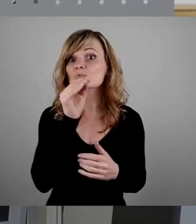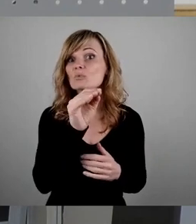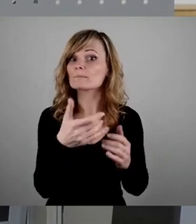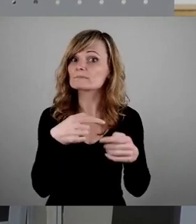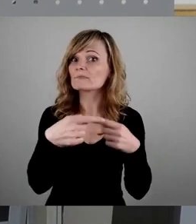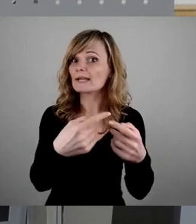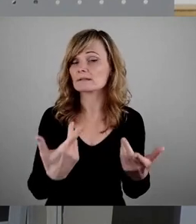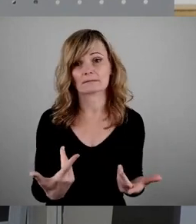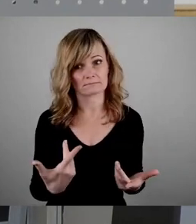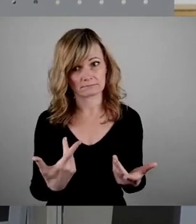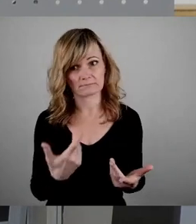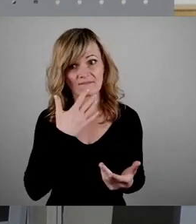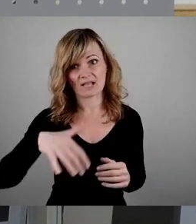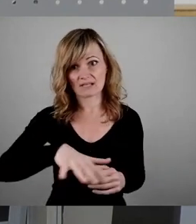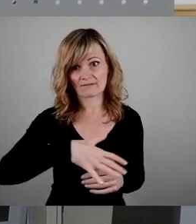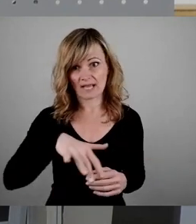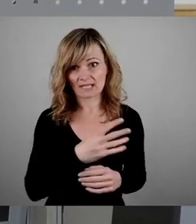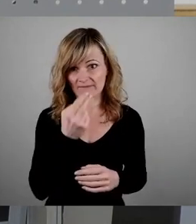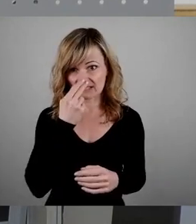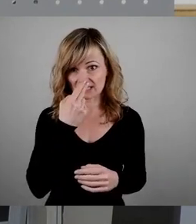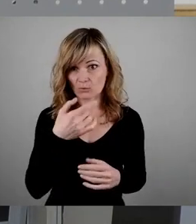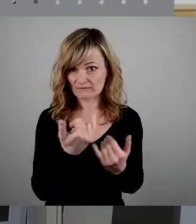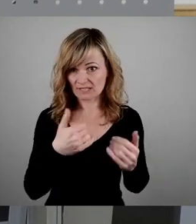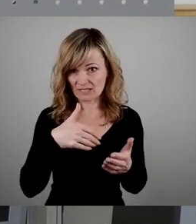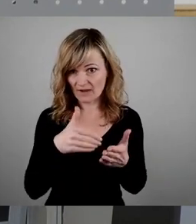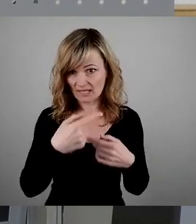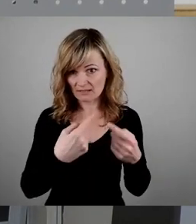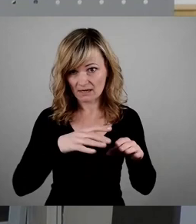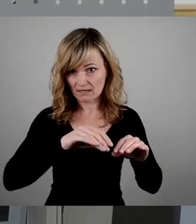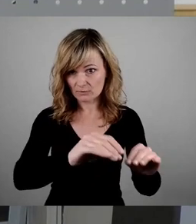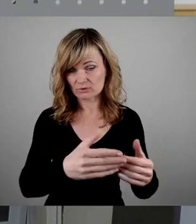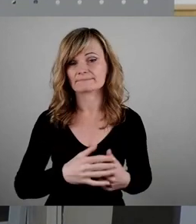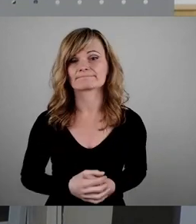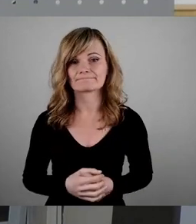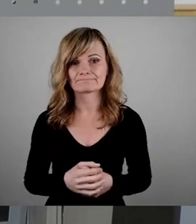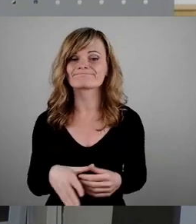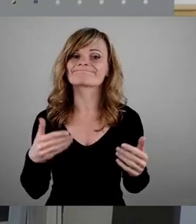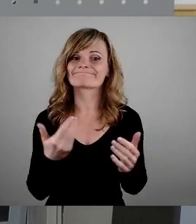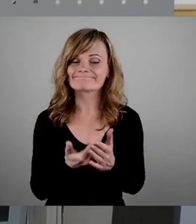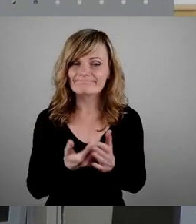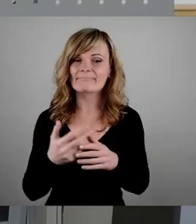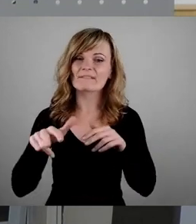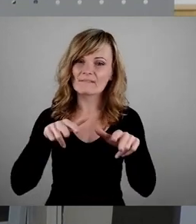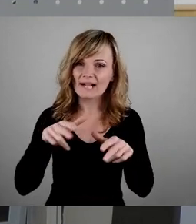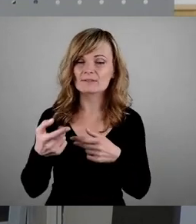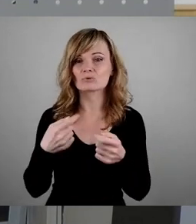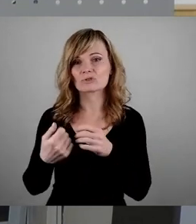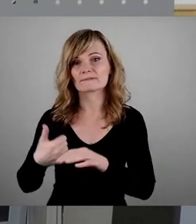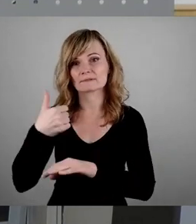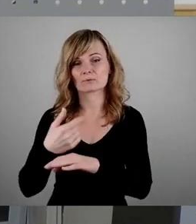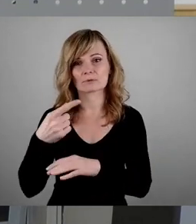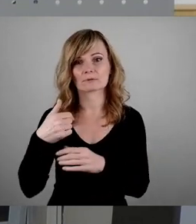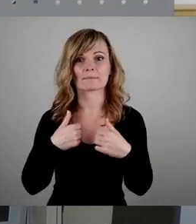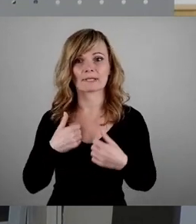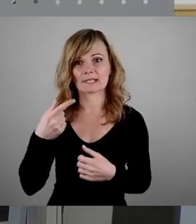Verfügung stehenden Wasserfläche im Dresdner Westen weitergehen wird. An diesem Problem ist die Verwaltung bzw. die Geschäftsführung der Bäder GmbH aber bereits